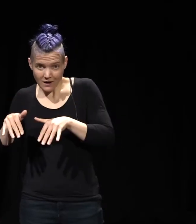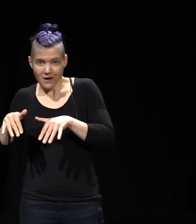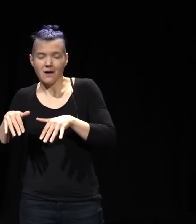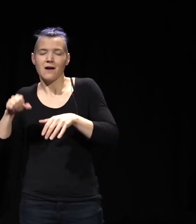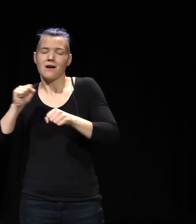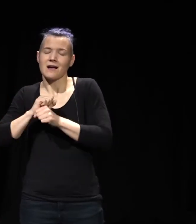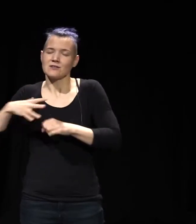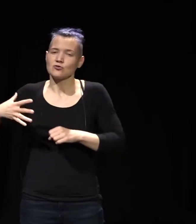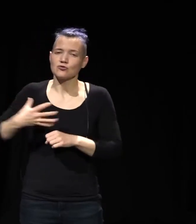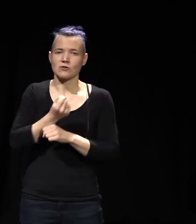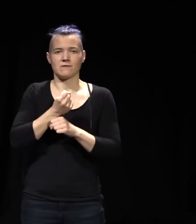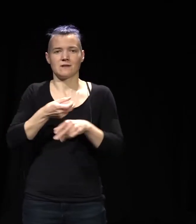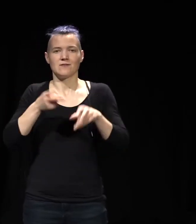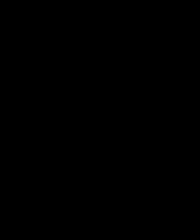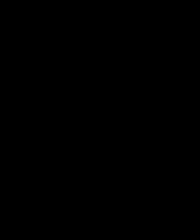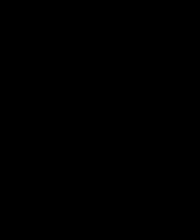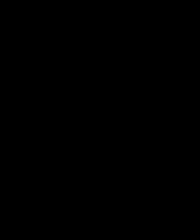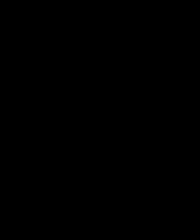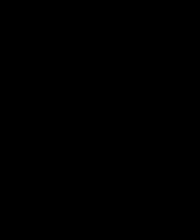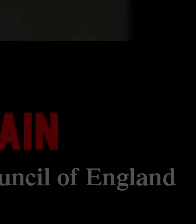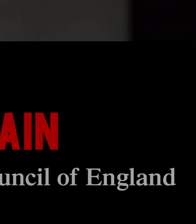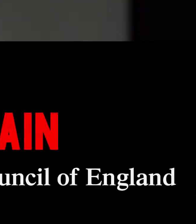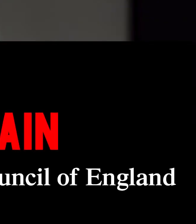normalen Kulturbetriebs zu gehen.